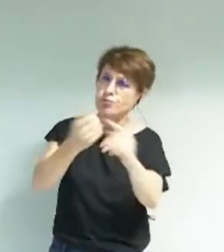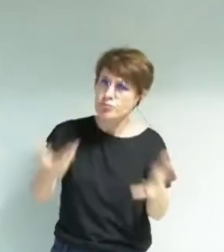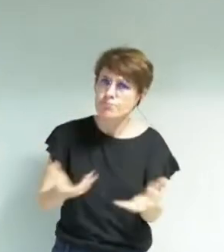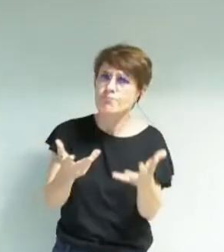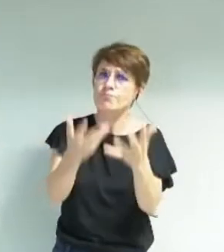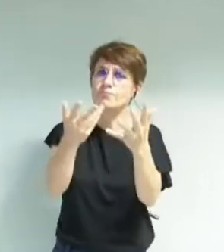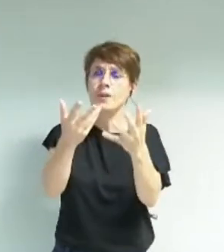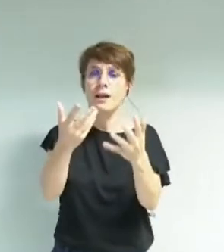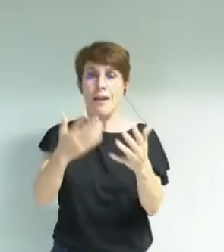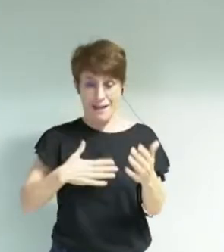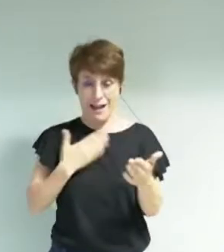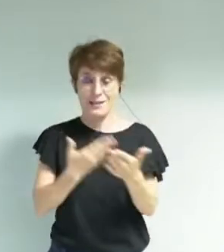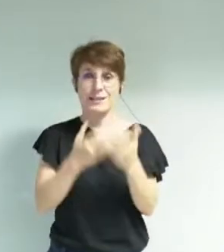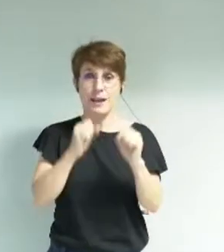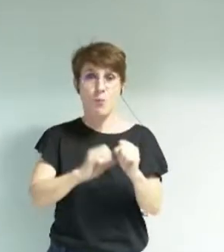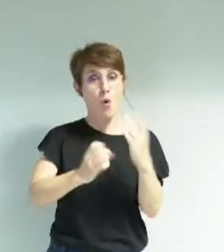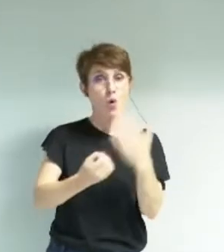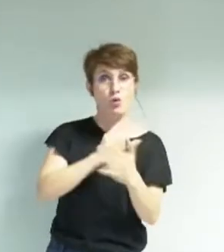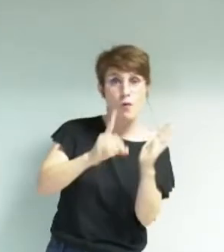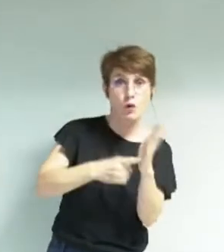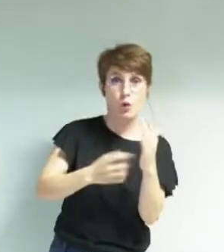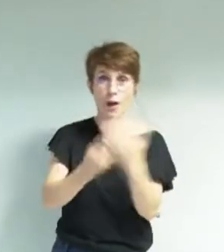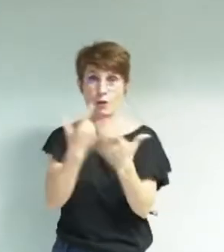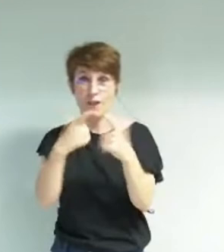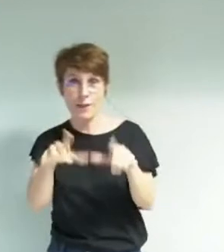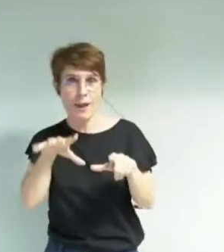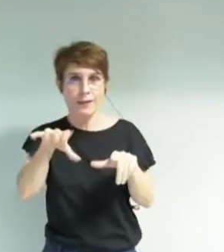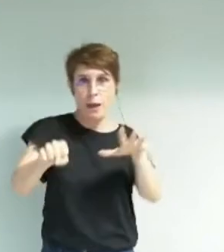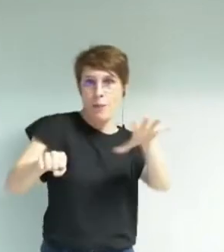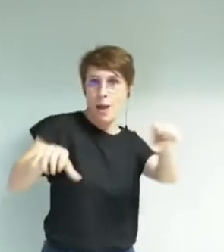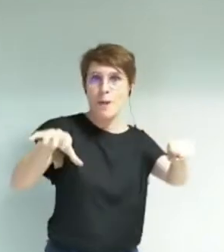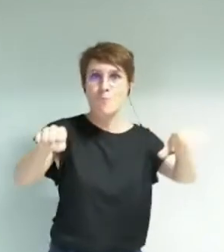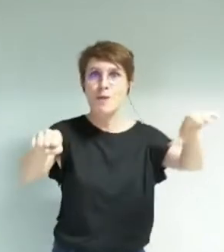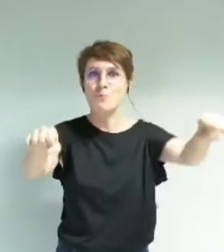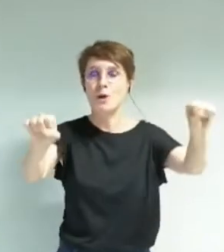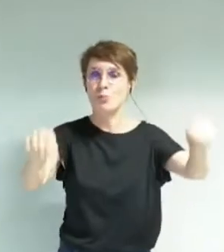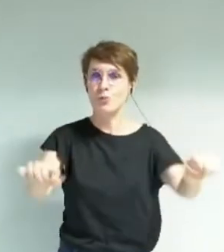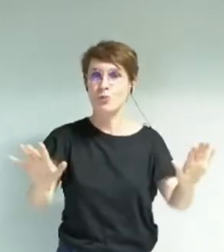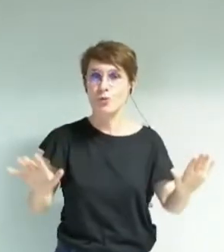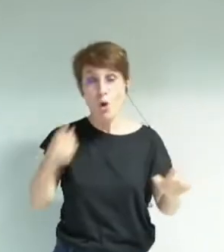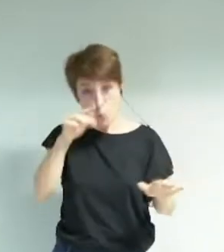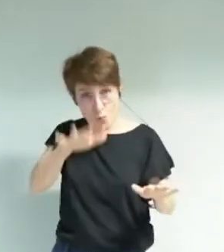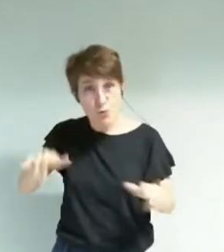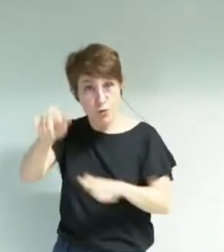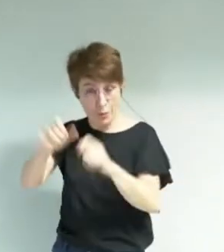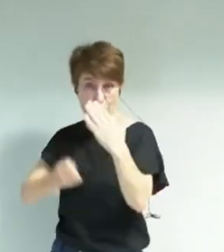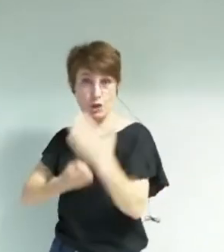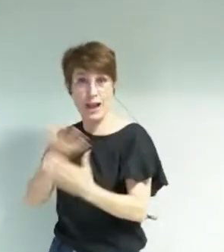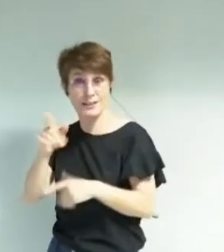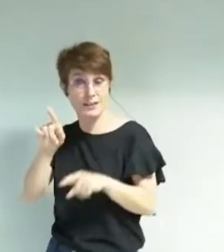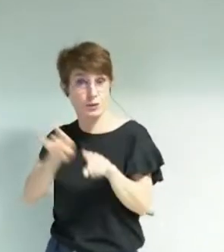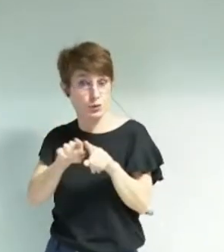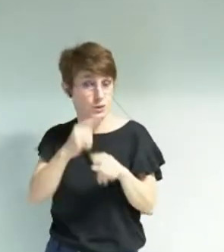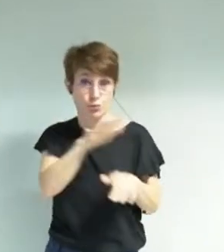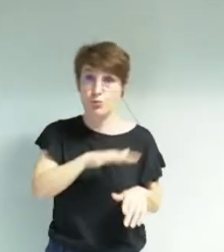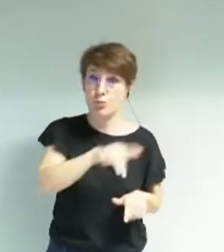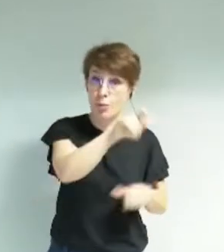la conquête de nouveaux droits et de nouvelles libertés. Pour les artistes, autant que pour toutes les habitantes et habitants.